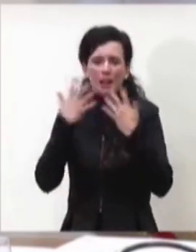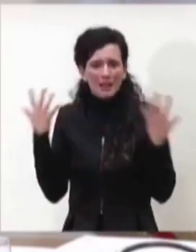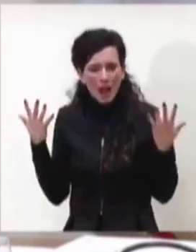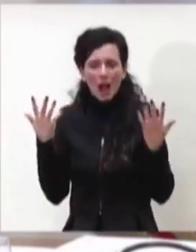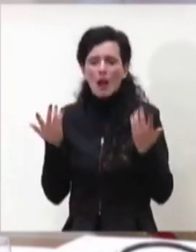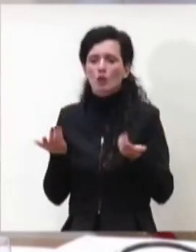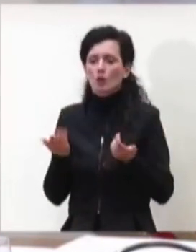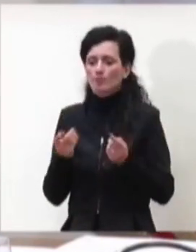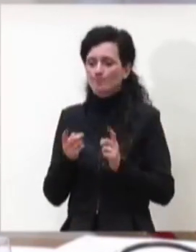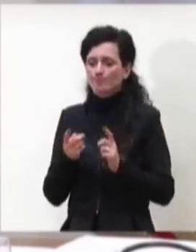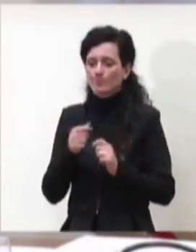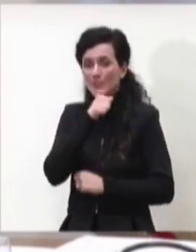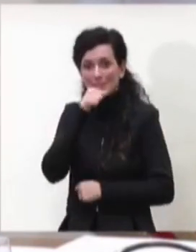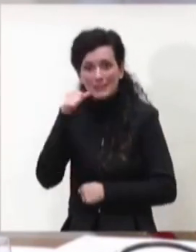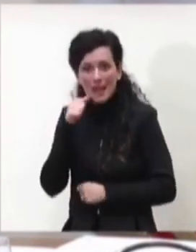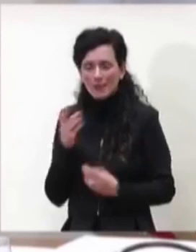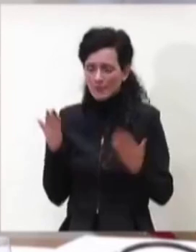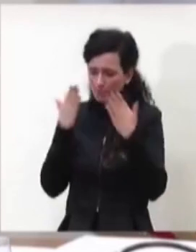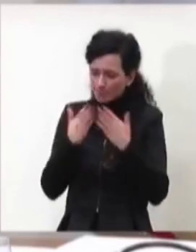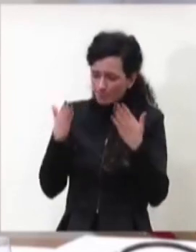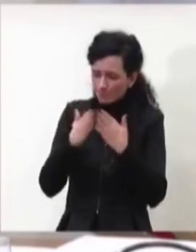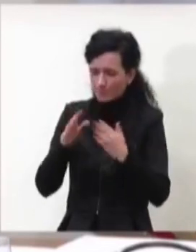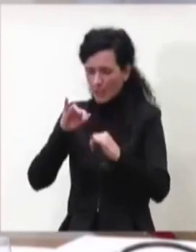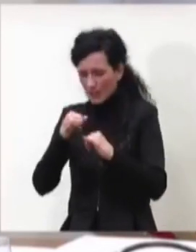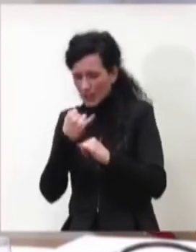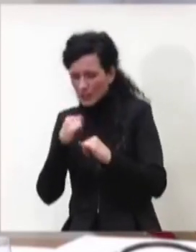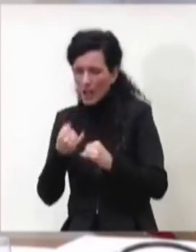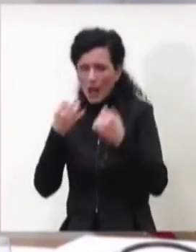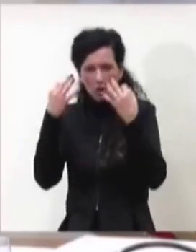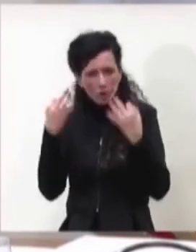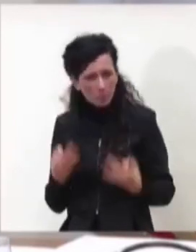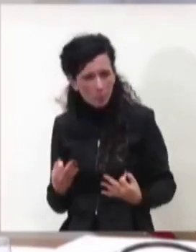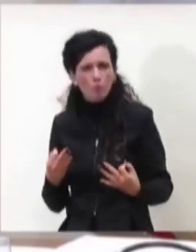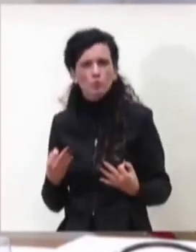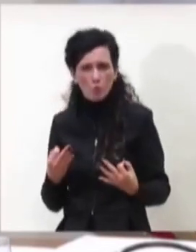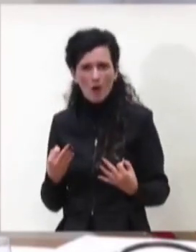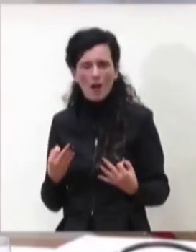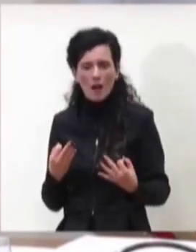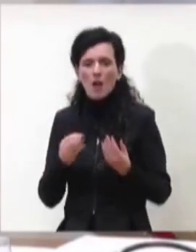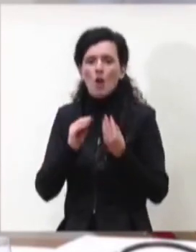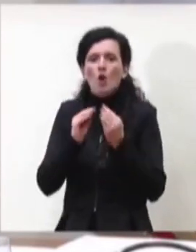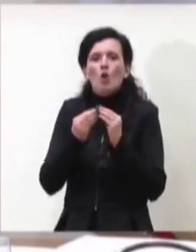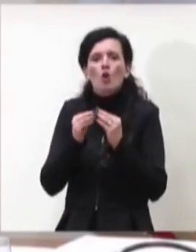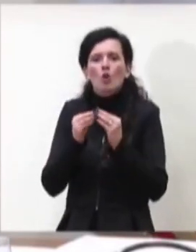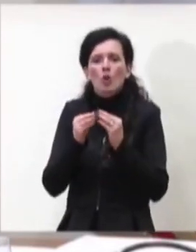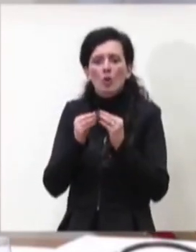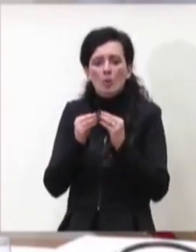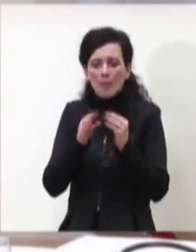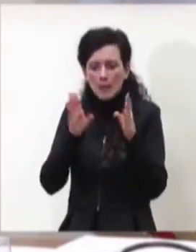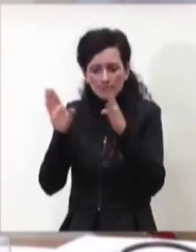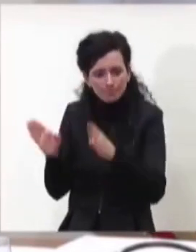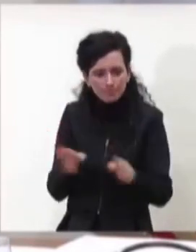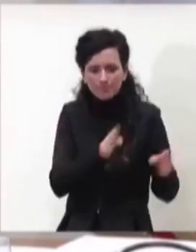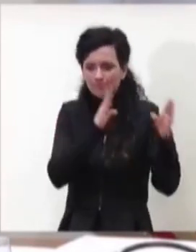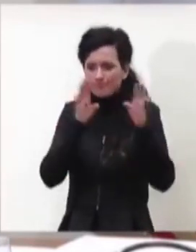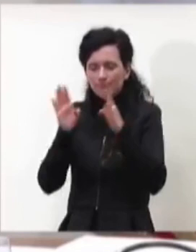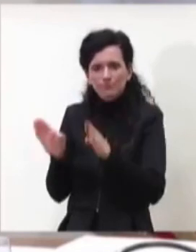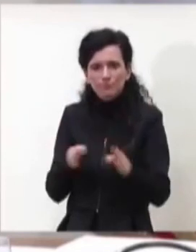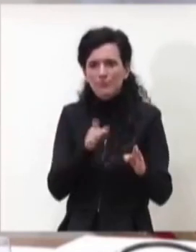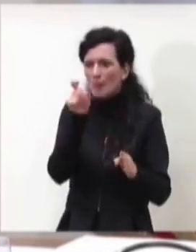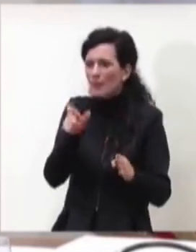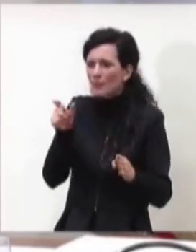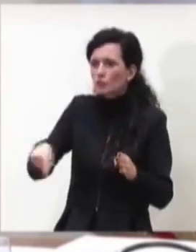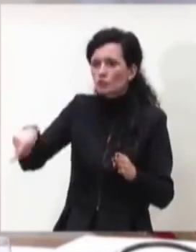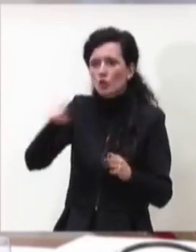molta con molto dettaglio con molta puntualità la successione con la quale si vanno a vaccinare diversi soggetti